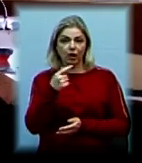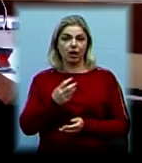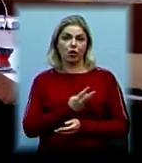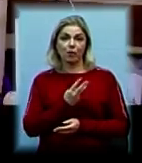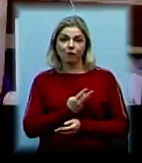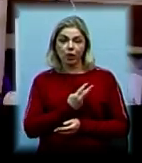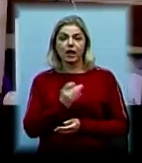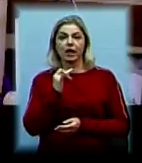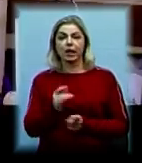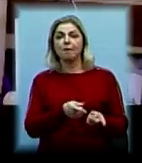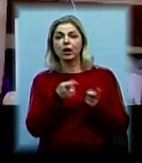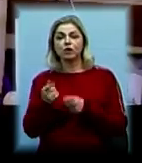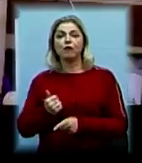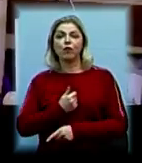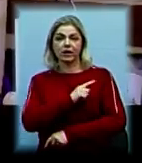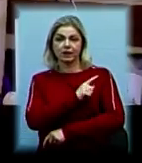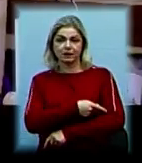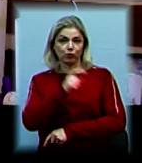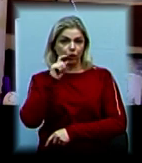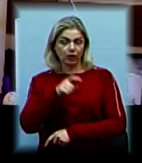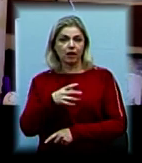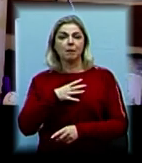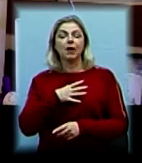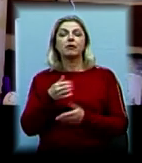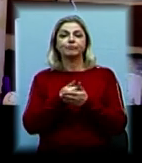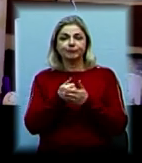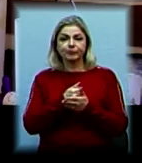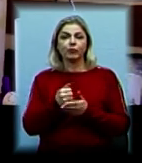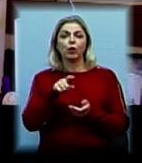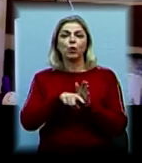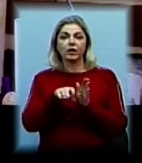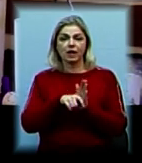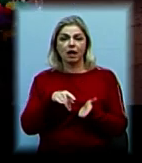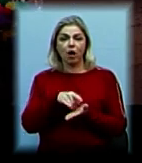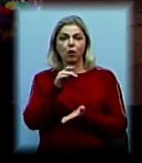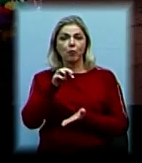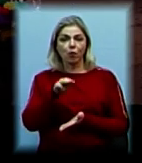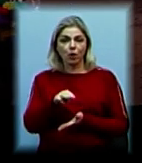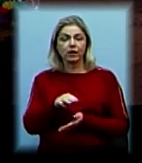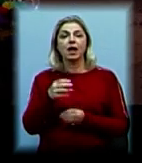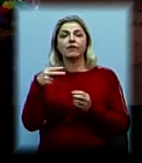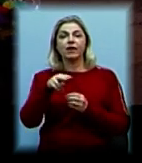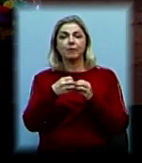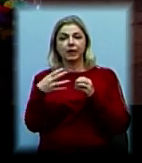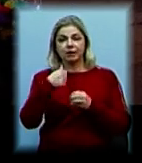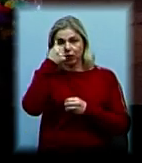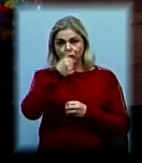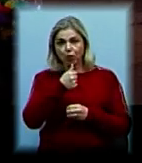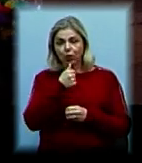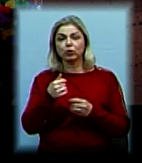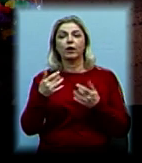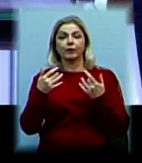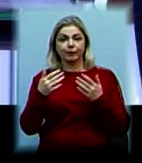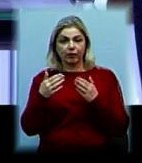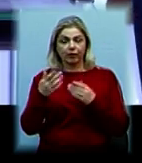потім перейшов до Збройних сил України. Відстоював Донецький аеропорт. У 2015-му демобілізувався та створив власну торгувальну марку